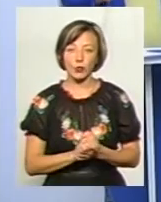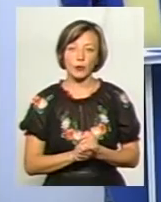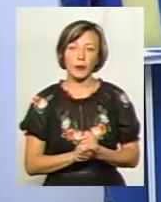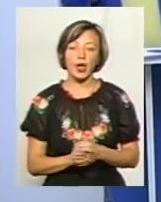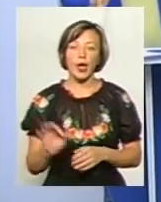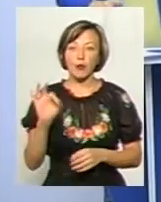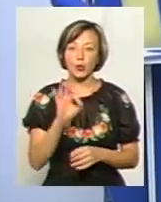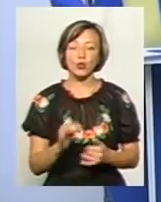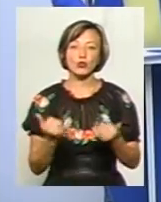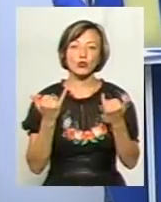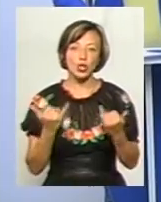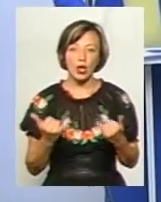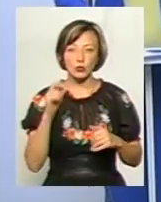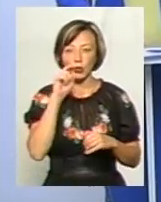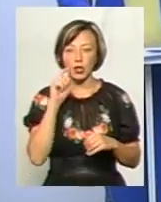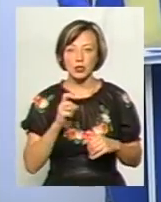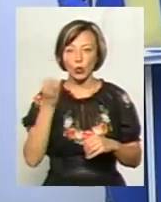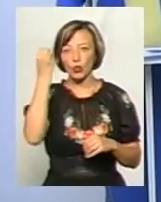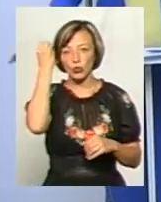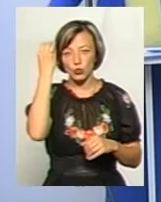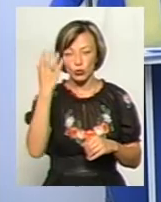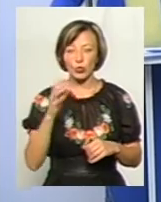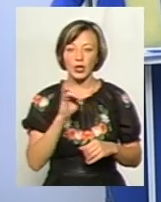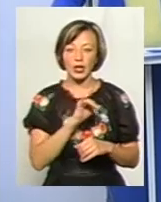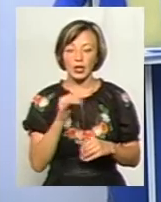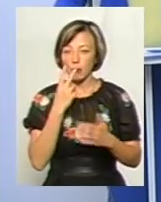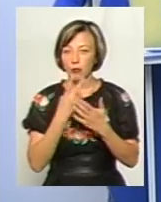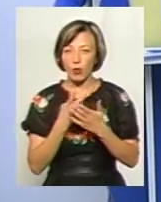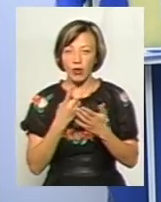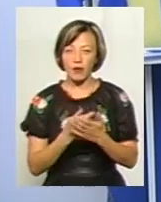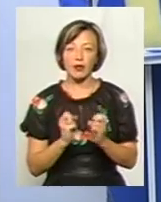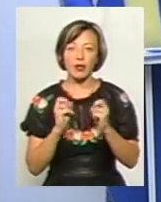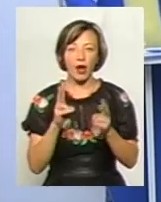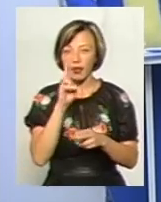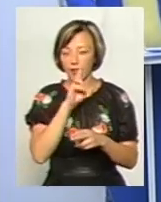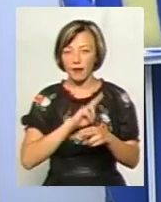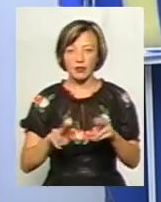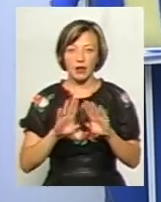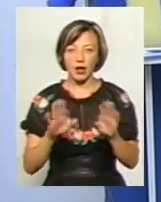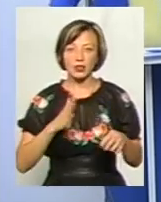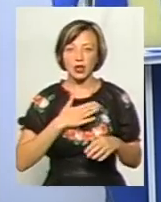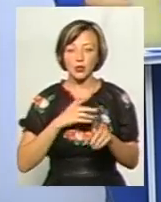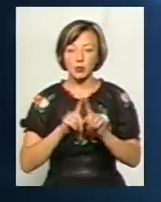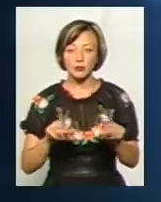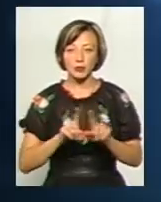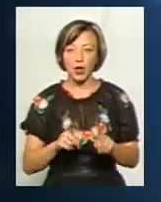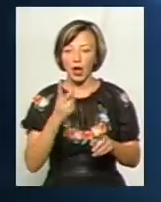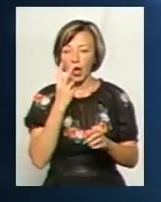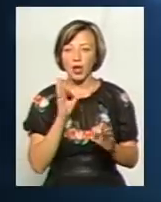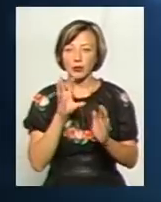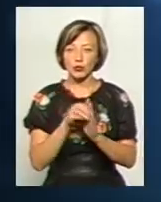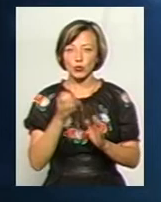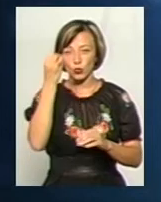власне, про сучасну українську культуру, її прояви, і, власне, як не втратити нашу самобутність, адаптуючи